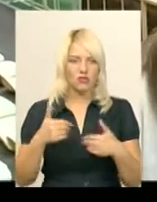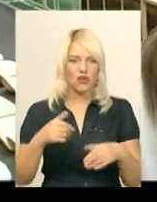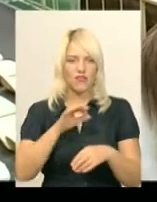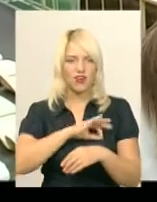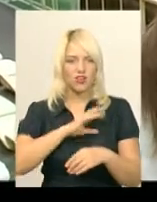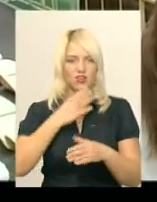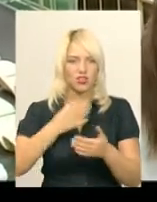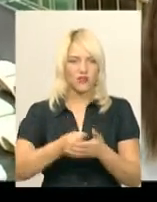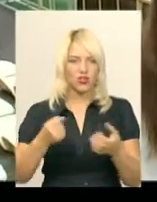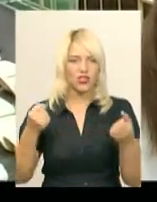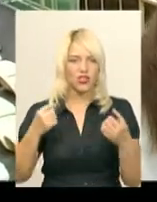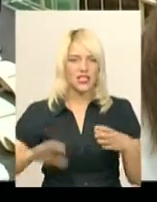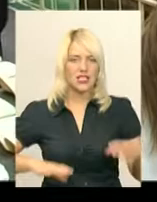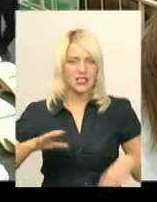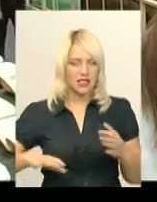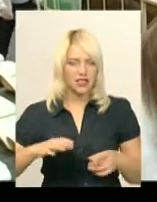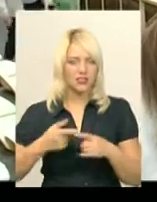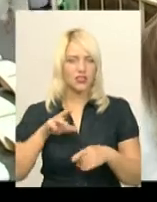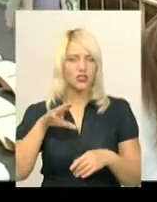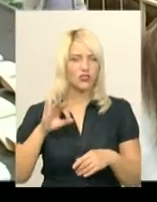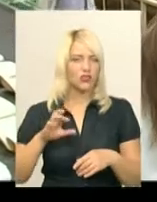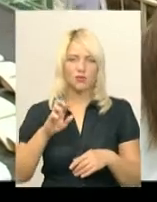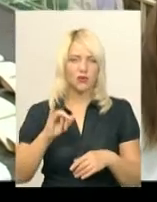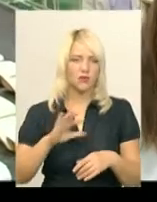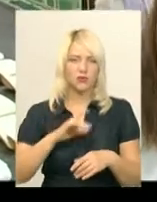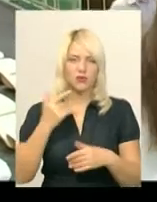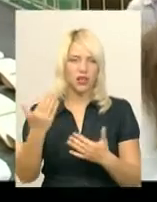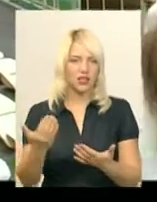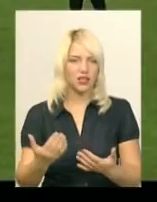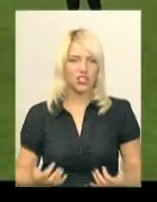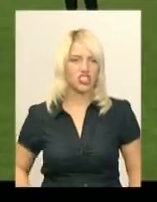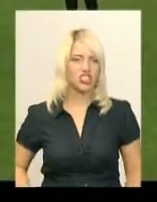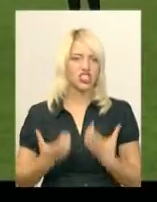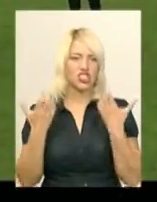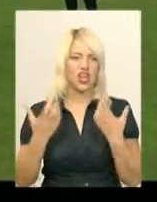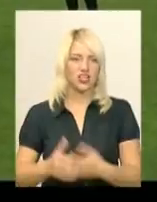на своєму занятті. То я думаю, що це було б для них б жах, реальний жах.